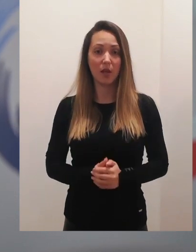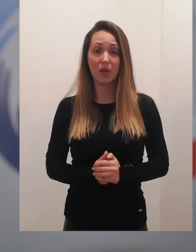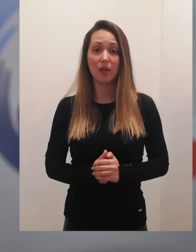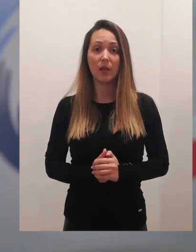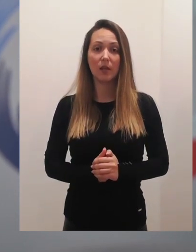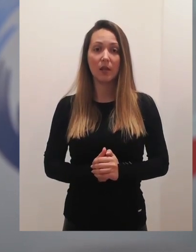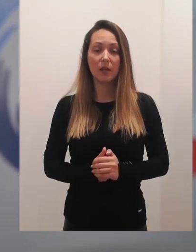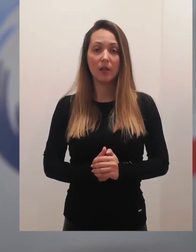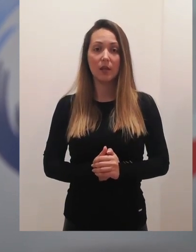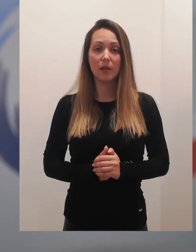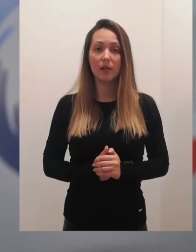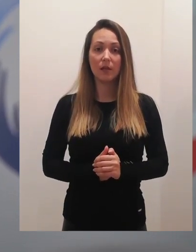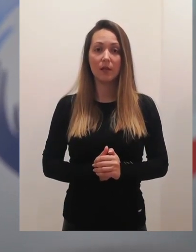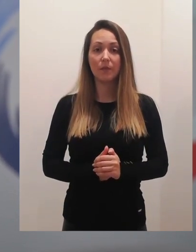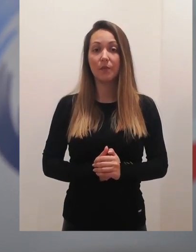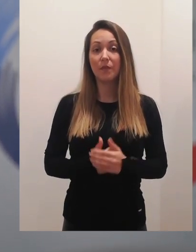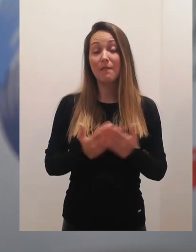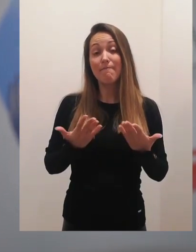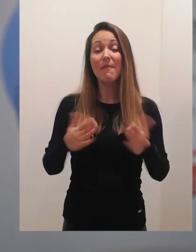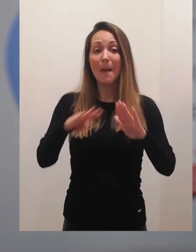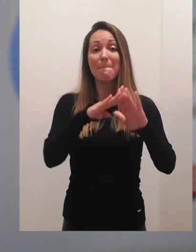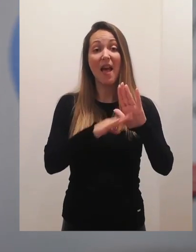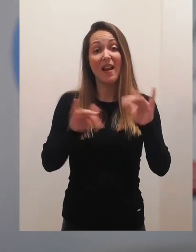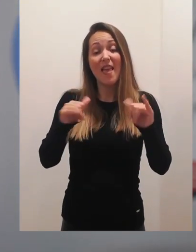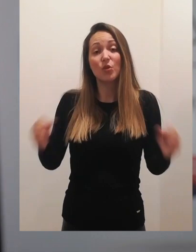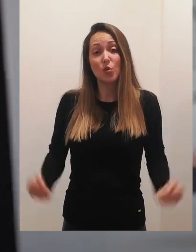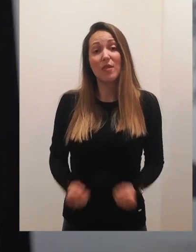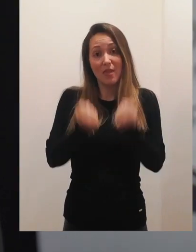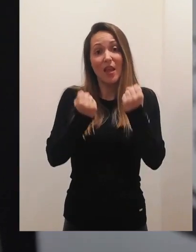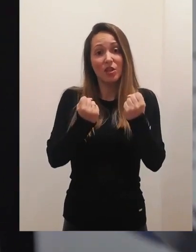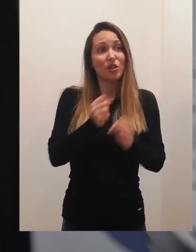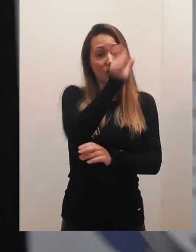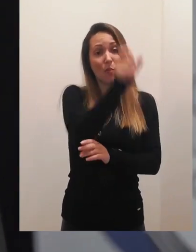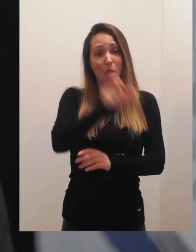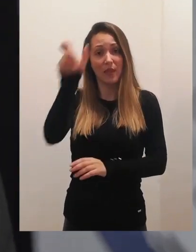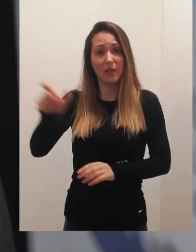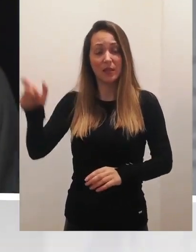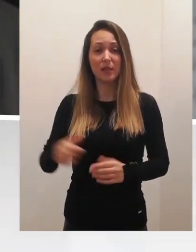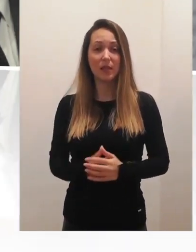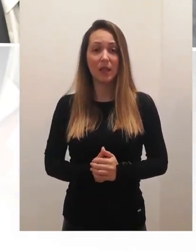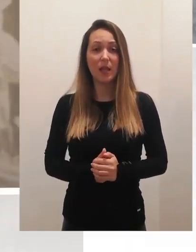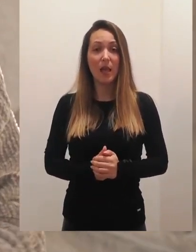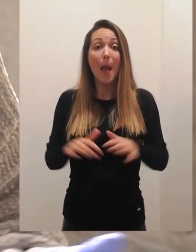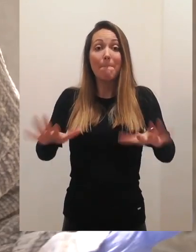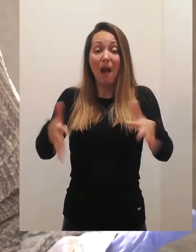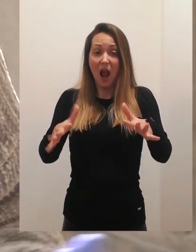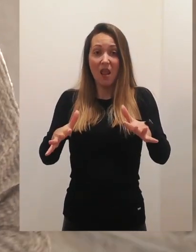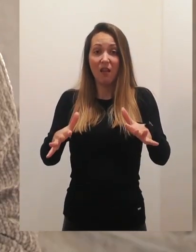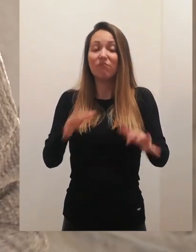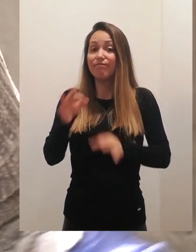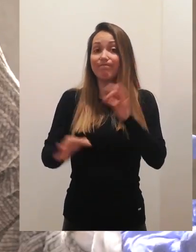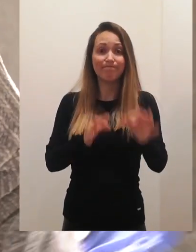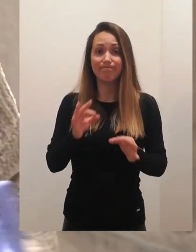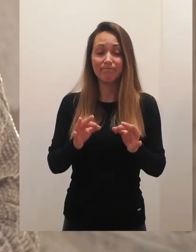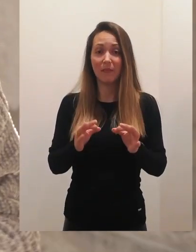Bez obzira na to što jesu teški, mislim da kažem, za svakog pojedinca. Panika je propratni